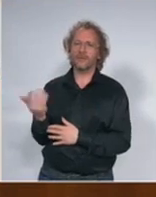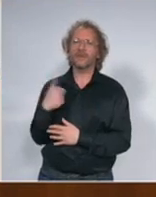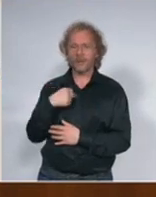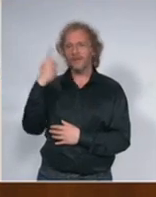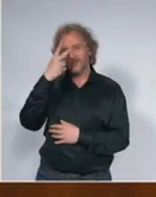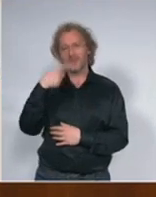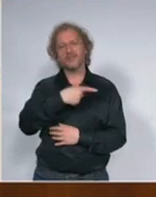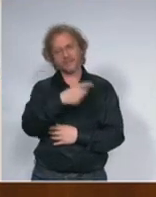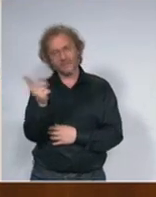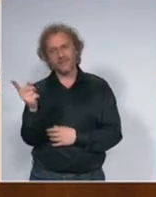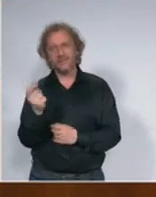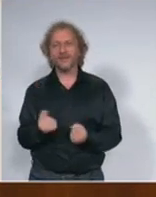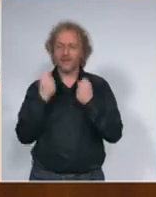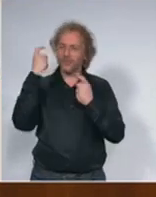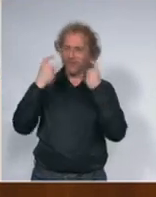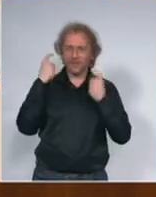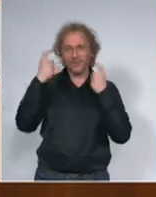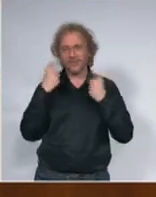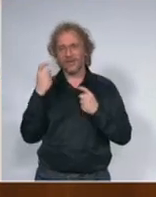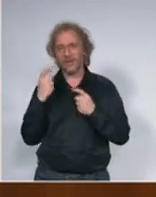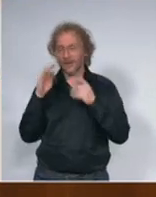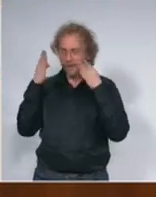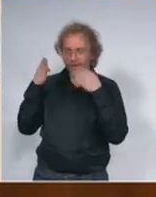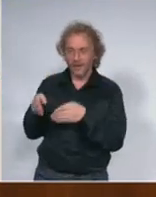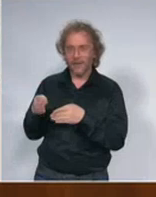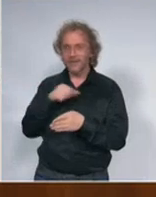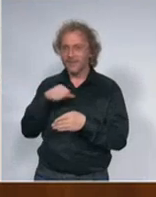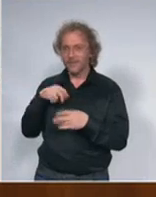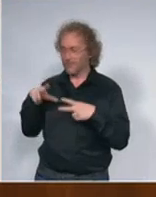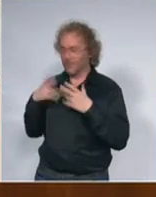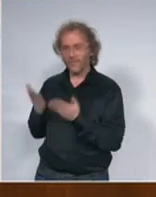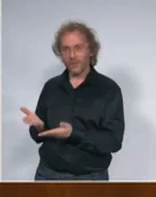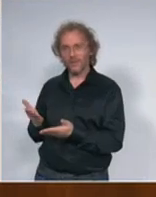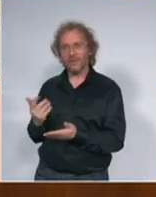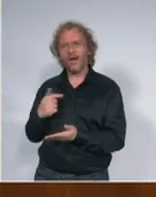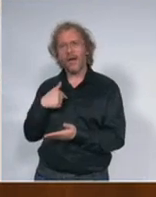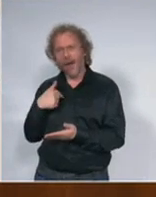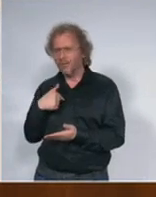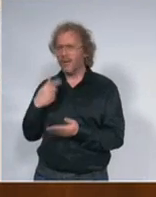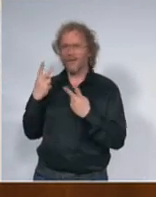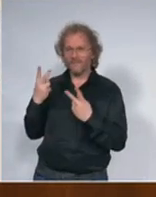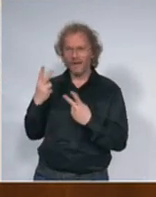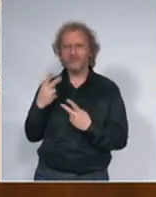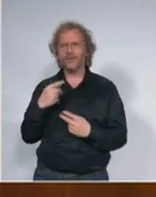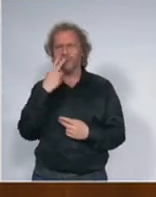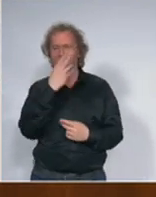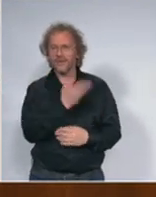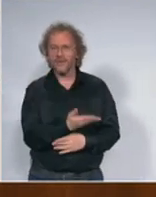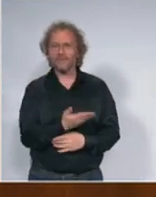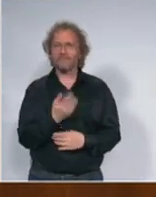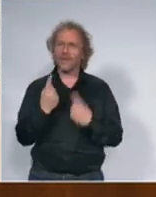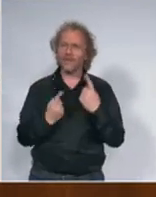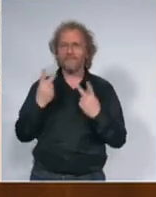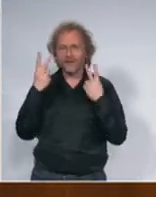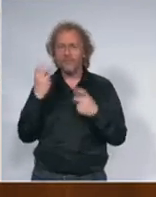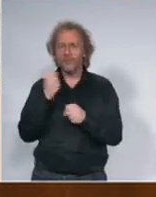razmišljamo u tim okvirima i da kažemo pa dobro meni je važno da vidim ovog ili je mnogo bitno da uradim ono ili